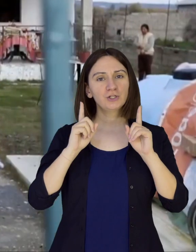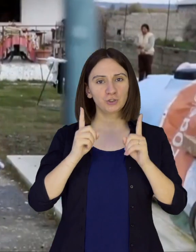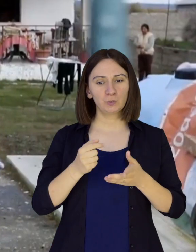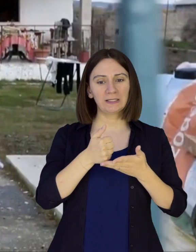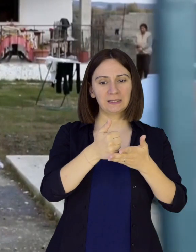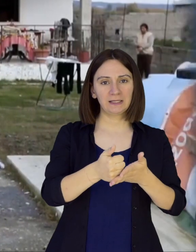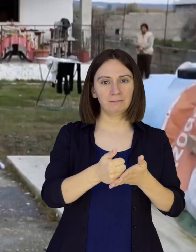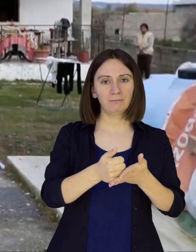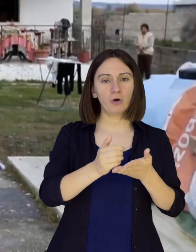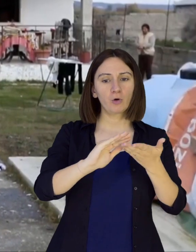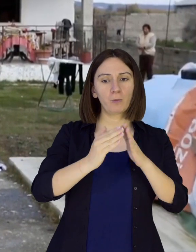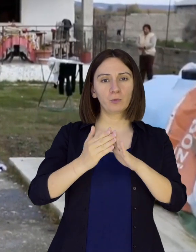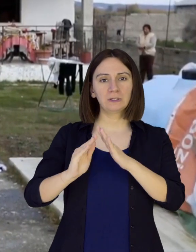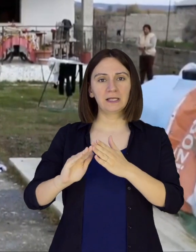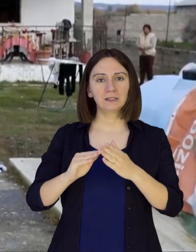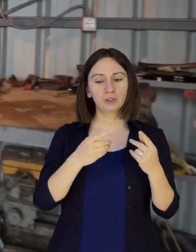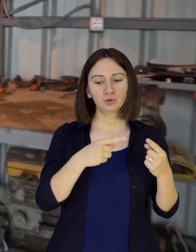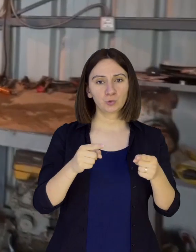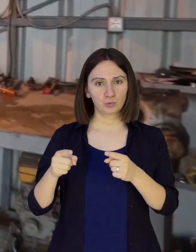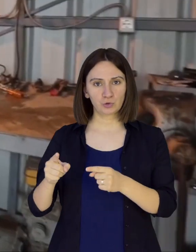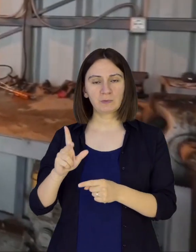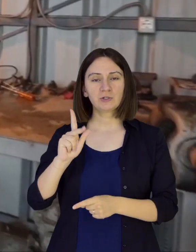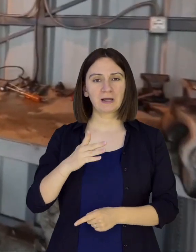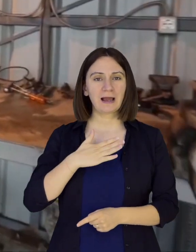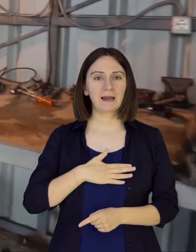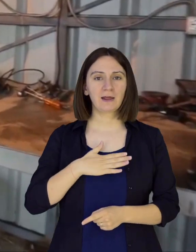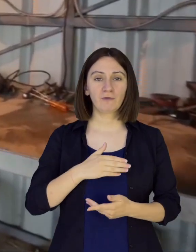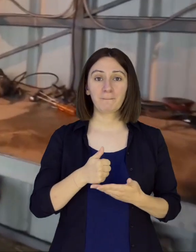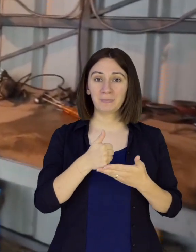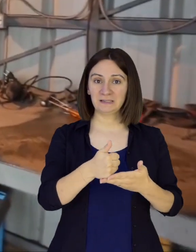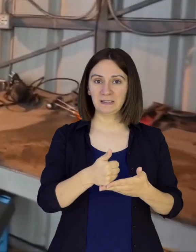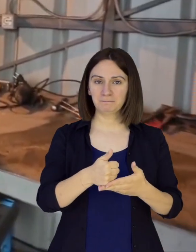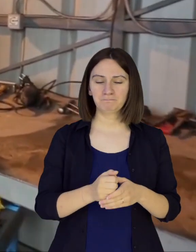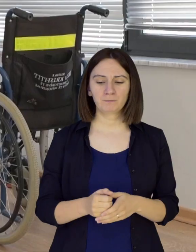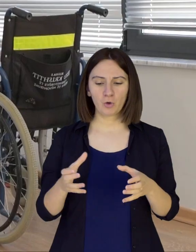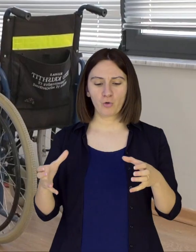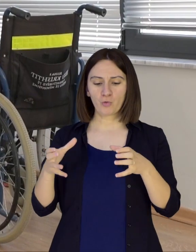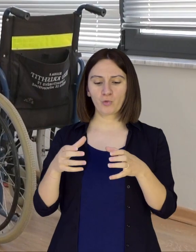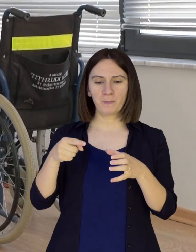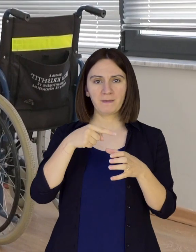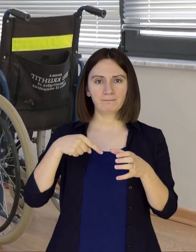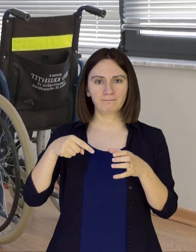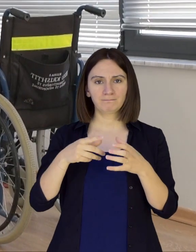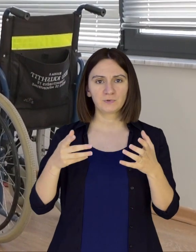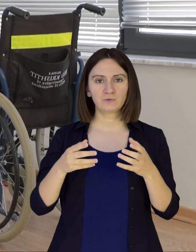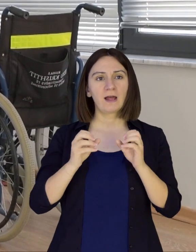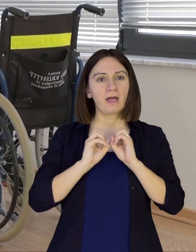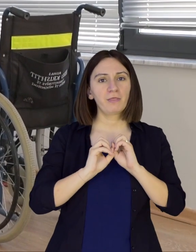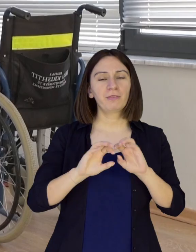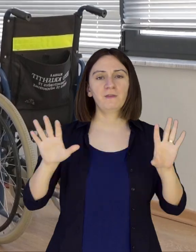Krupet më vulnerabull të shoqëris, një thirje për të ndryshuar sistemin, të jetë më gjitë përfshires.